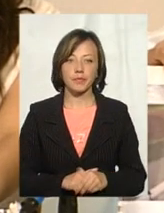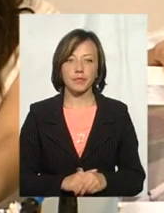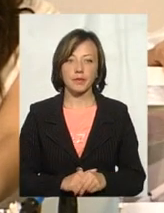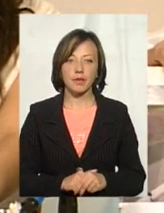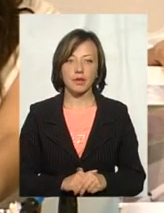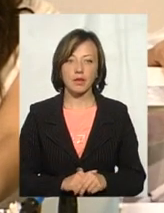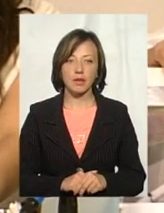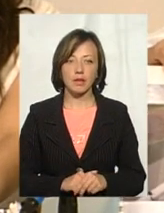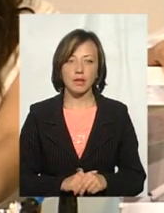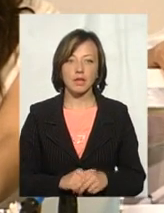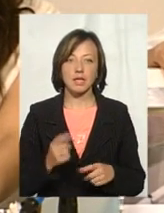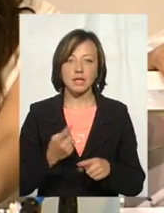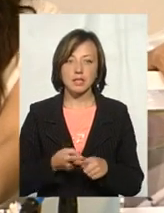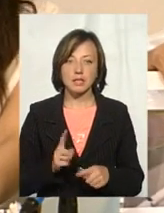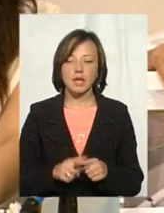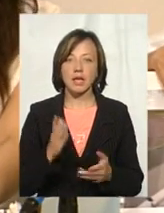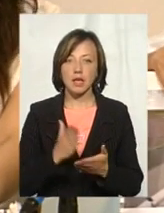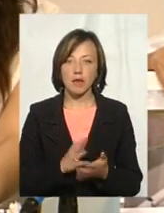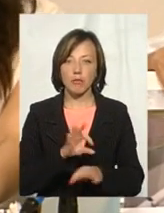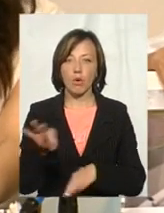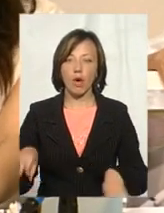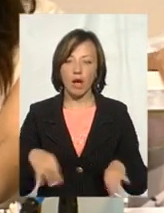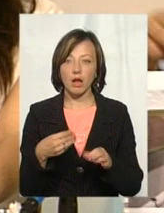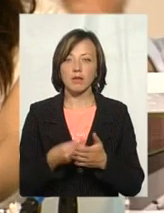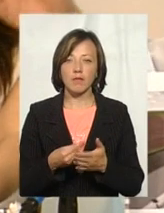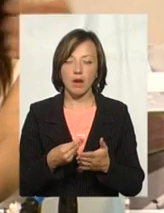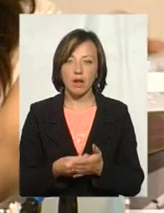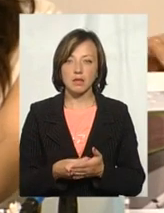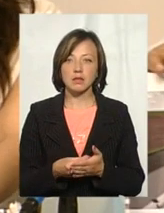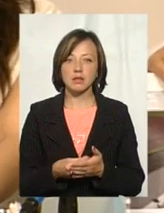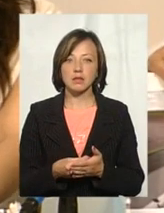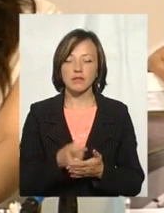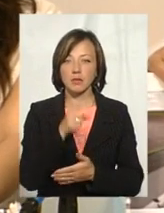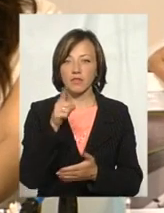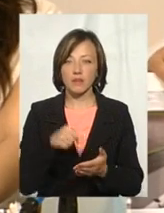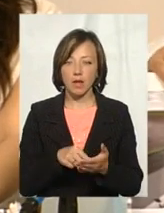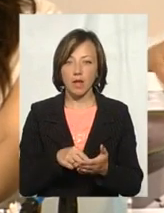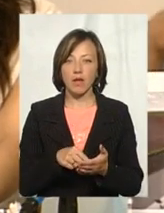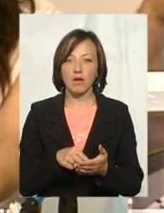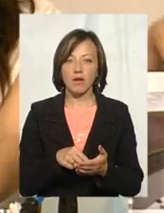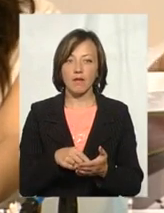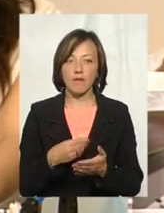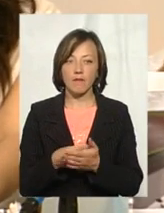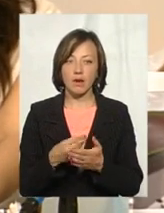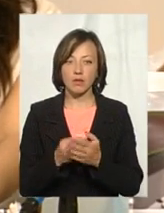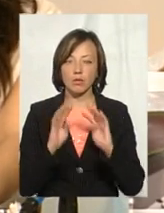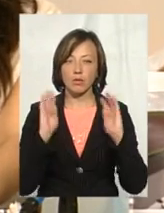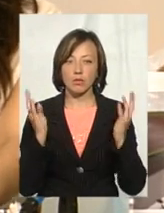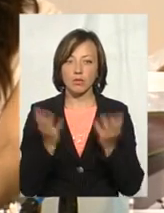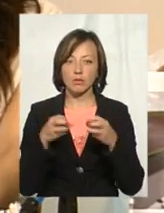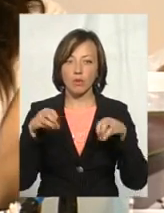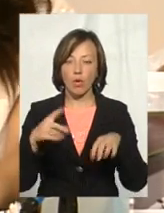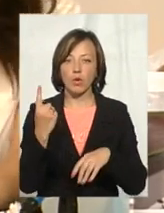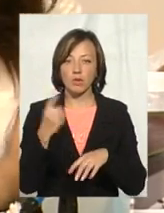вже є проєкт. Вартість, відповідає на запитання, вартість огорожі з освітленням приблизно